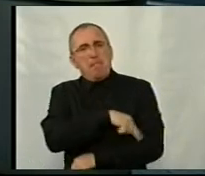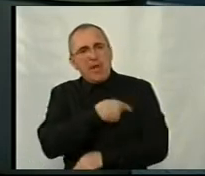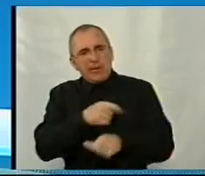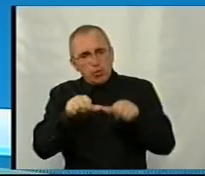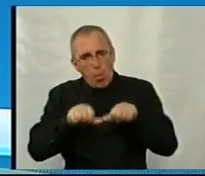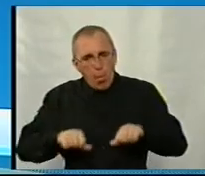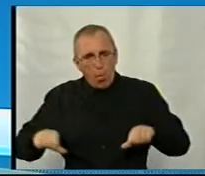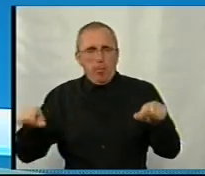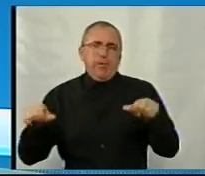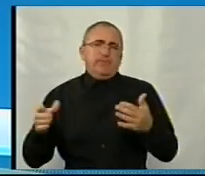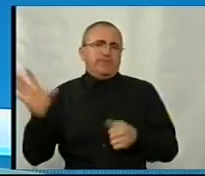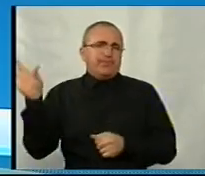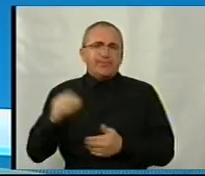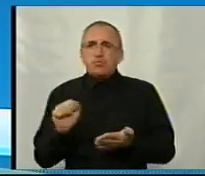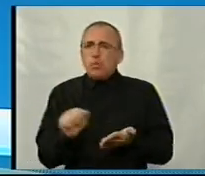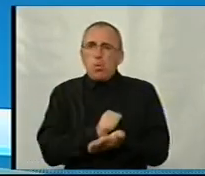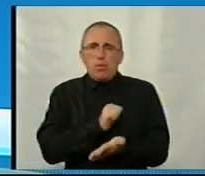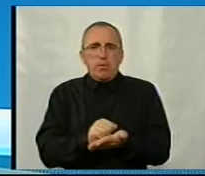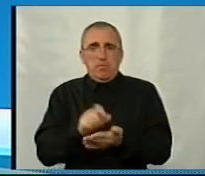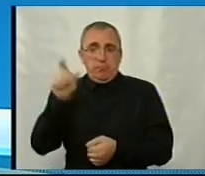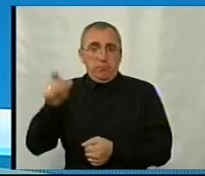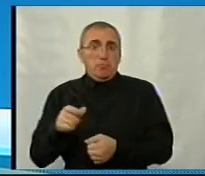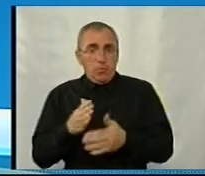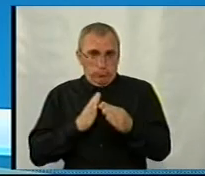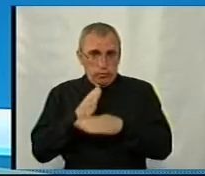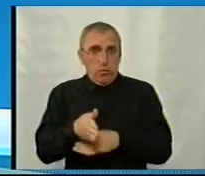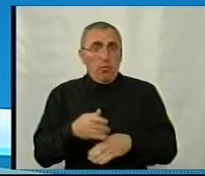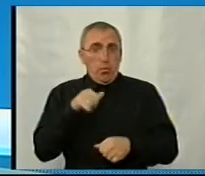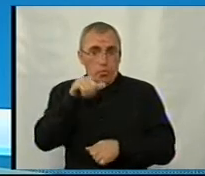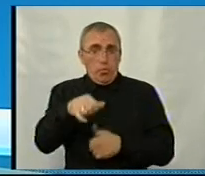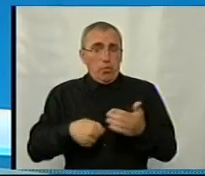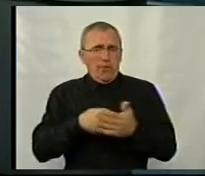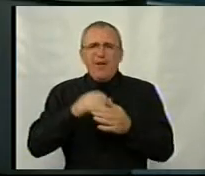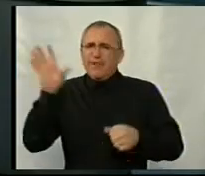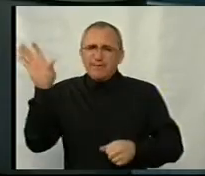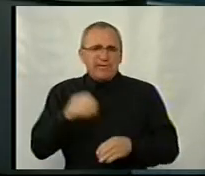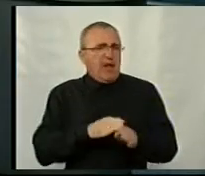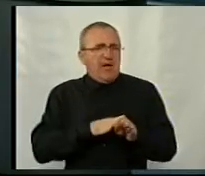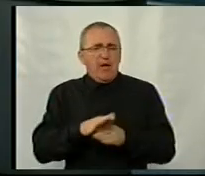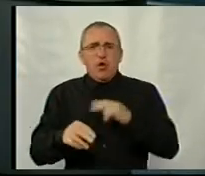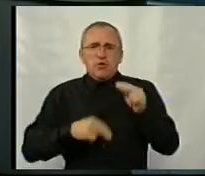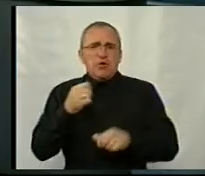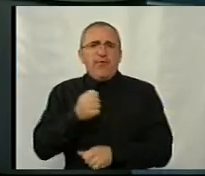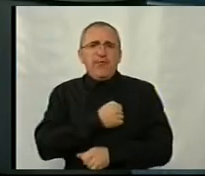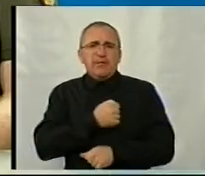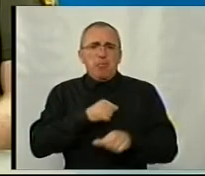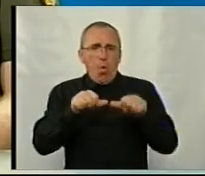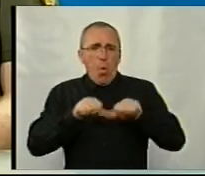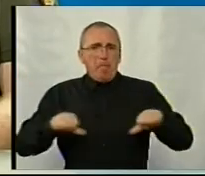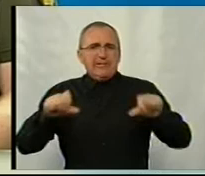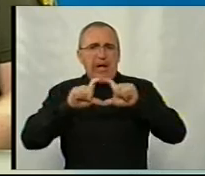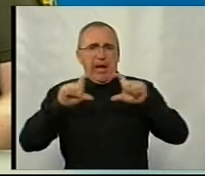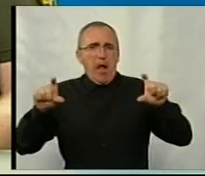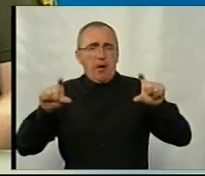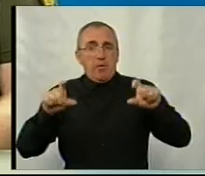комісію, за всі документи? Вона ж знову до вас приходить? Чи десь... Все відбувається через військовий комісаріат. Тобто, якщо